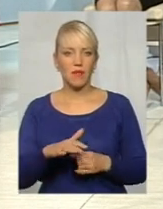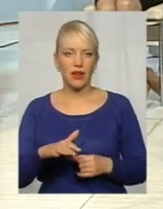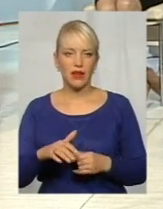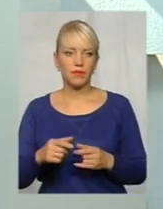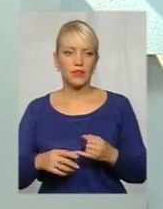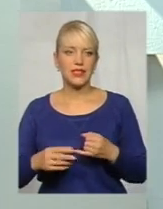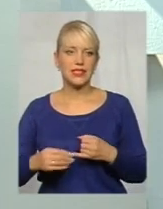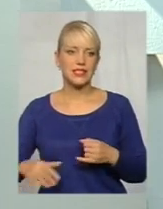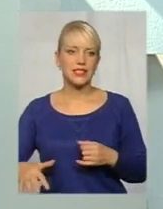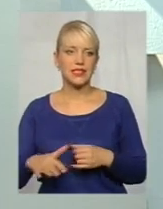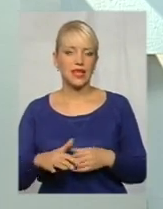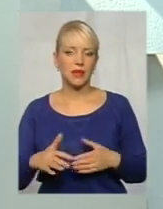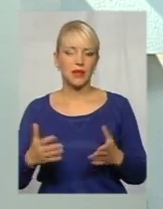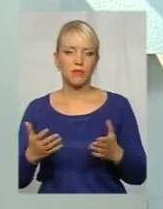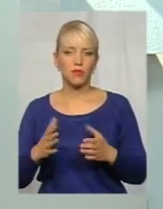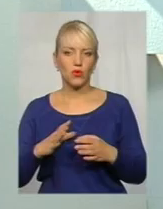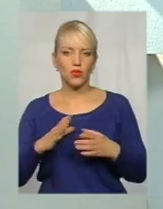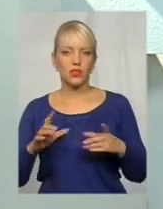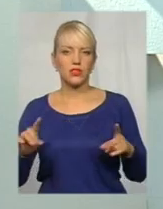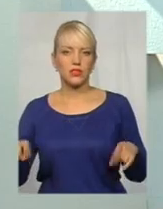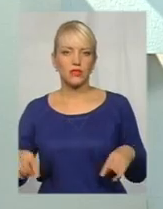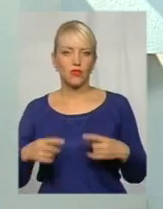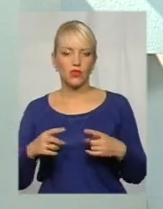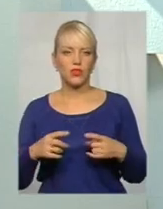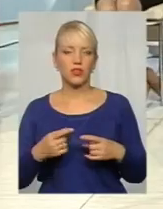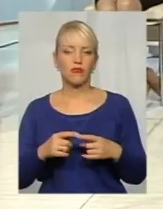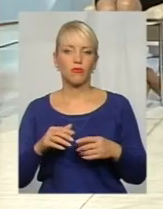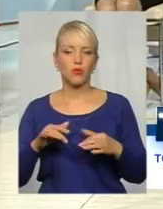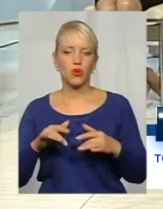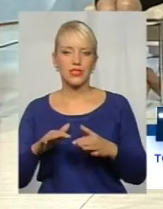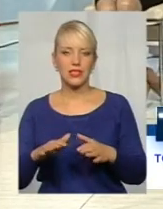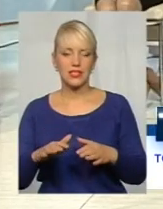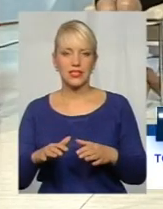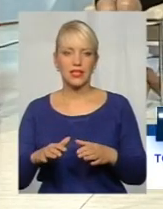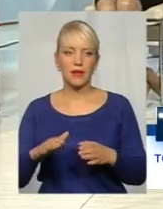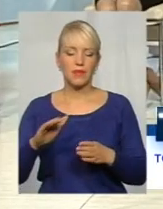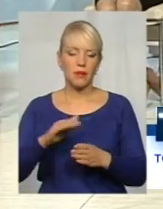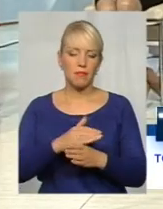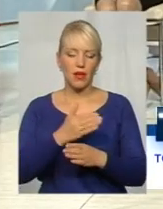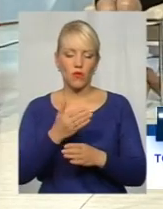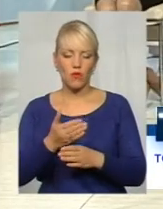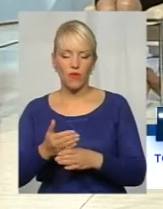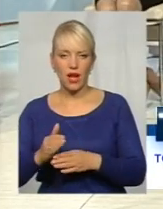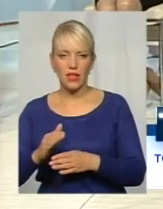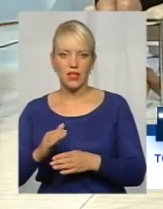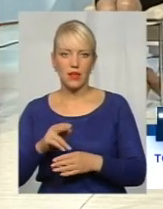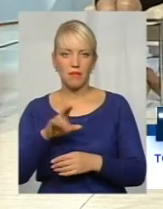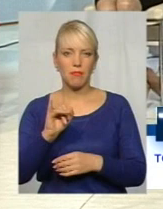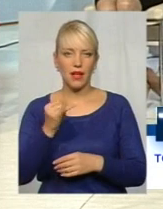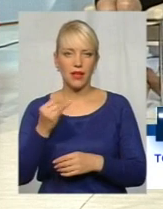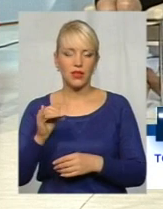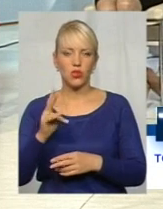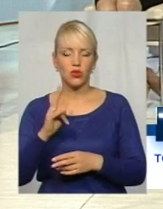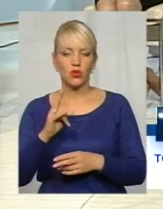вони створені в процесі паювання, відповідно, особи, які не